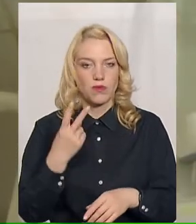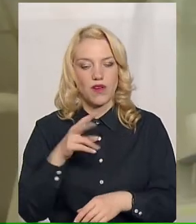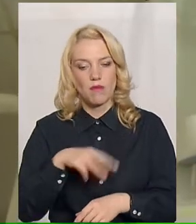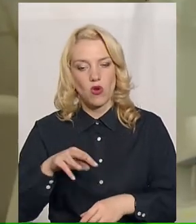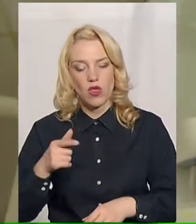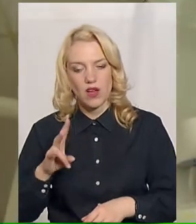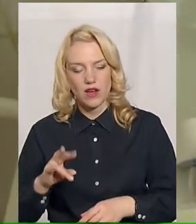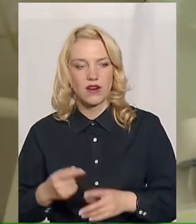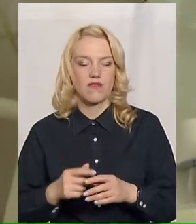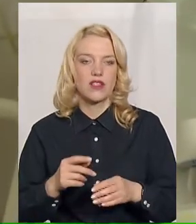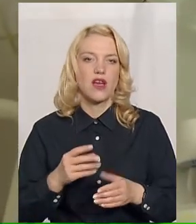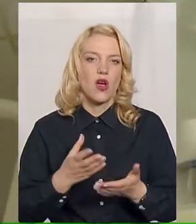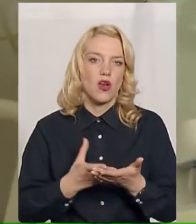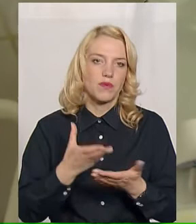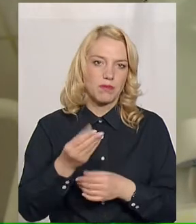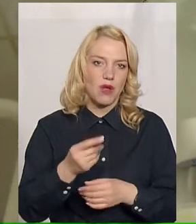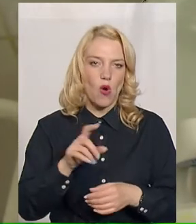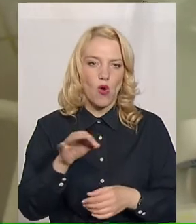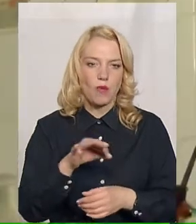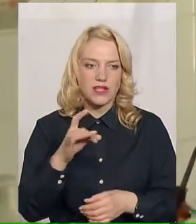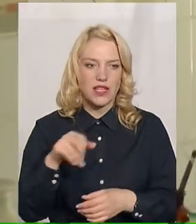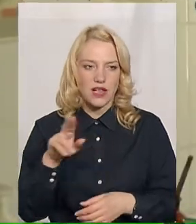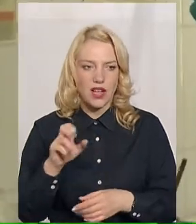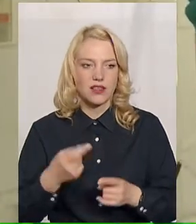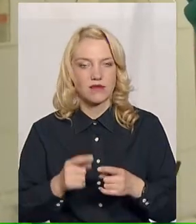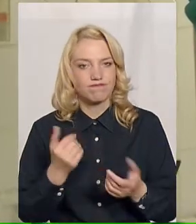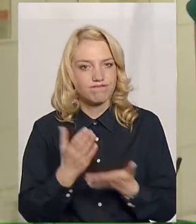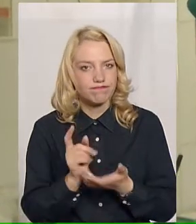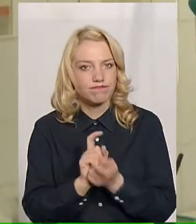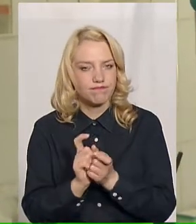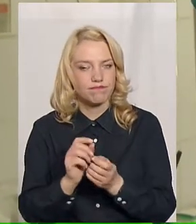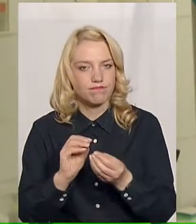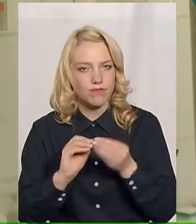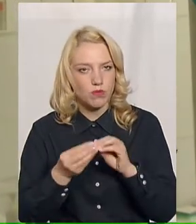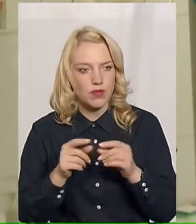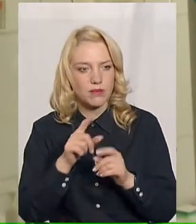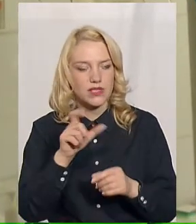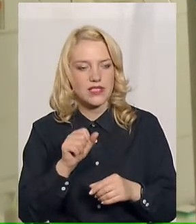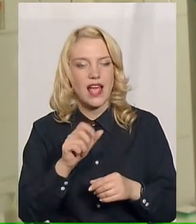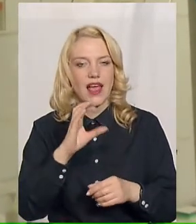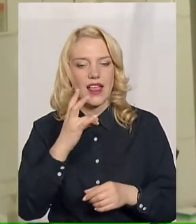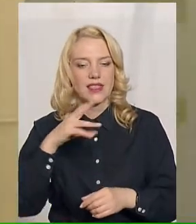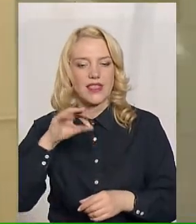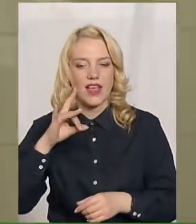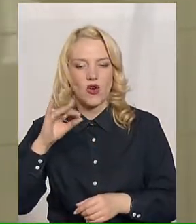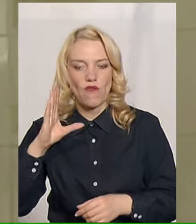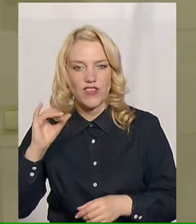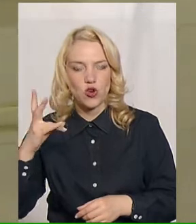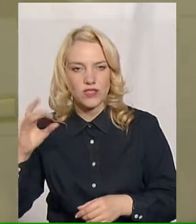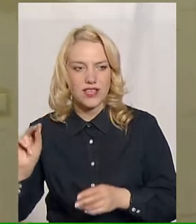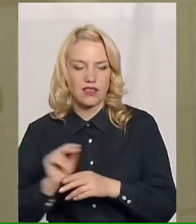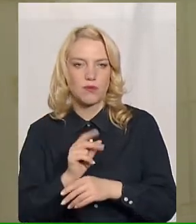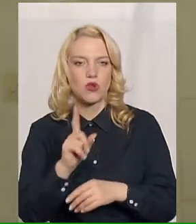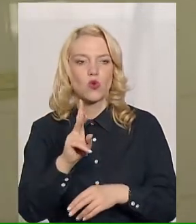Напружена ситуація із препаратами для антиретровірусної терапії, яку всі вілоінфіковані пацієнти отримують пожиттєво і безкоштовно,